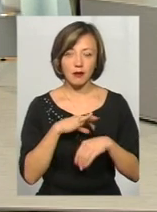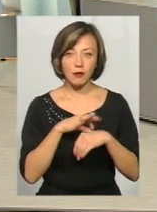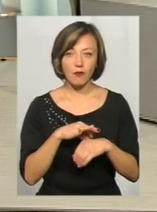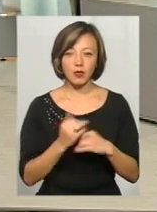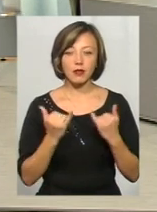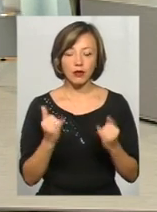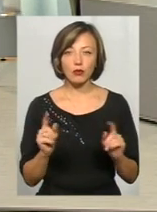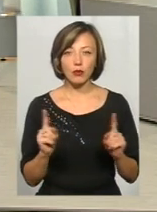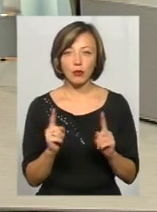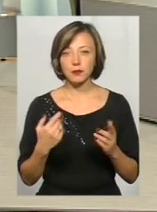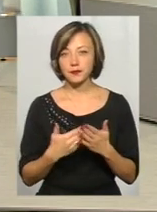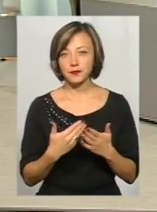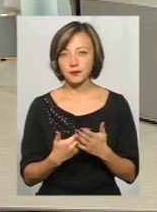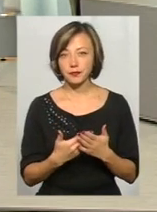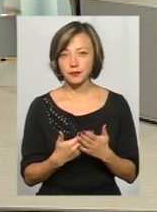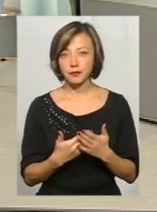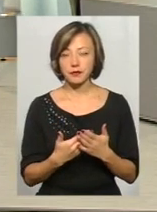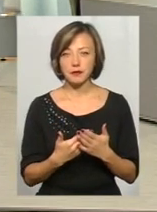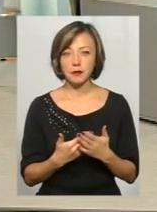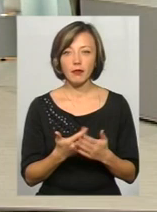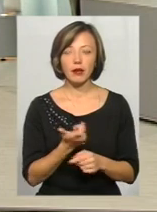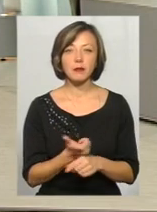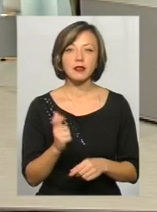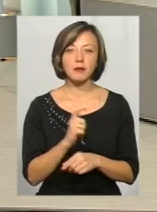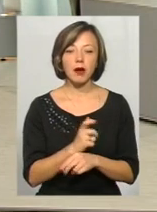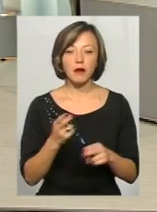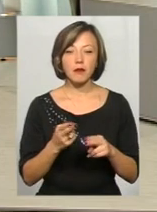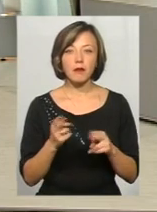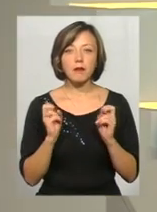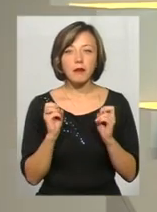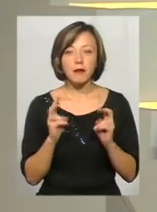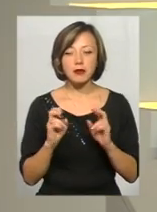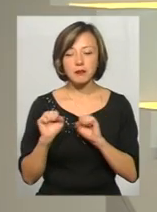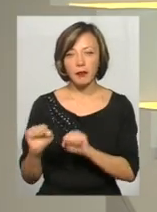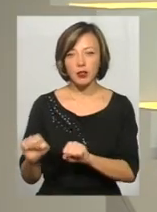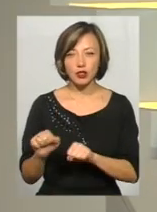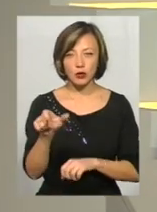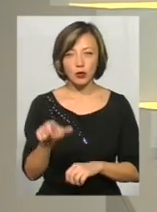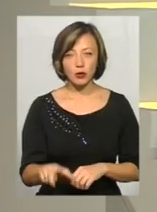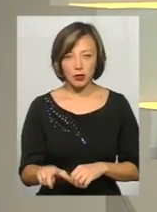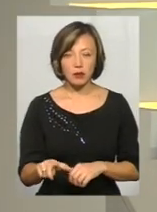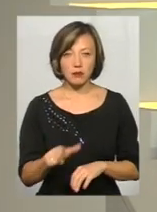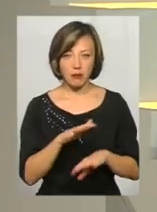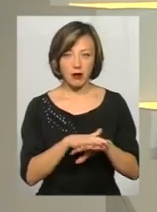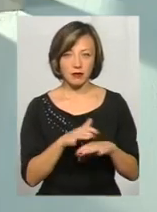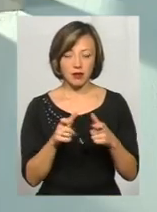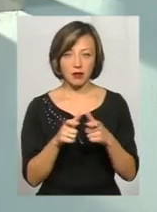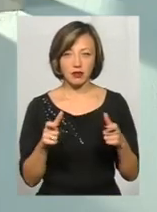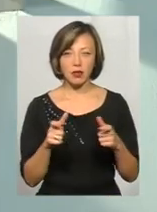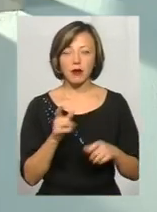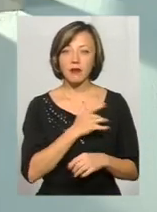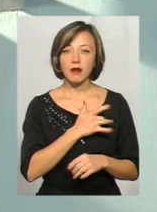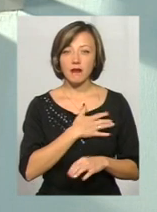того, от, прикладу, ви, щоб максимально обезпечити користувача банківських Що стосується Приватбанку,